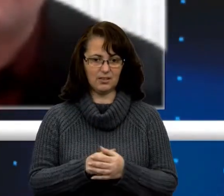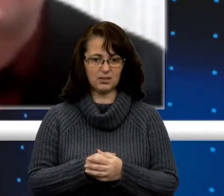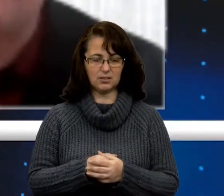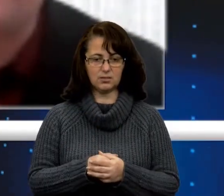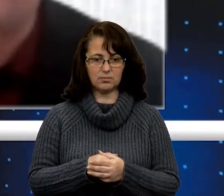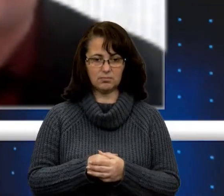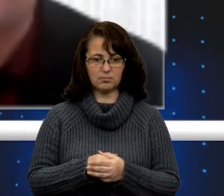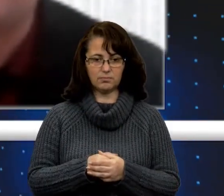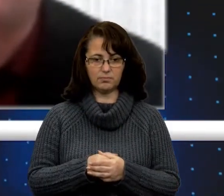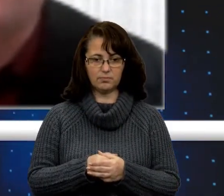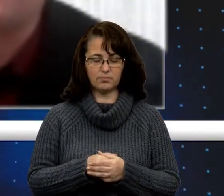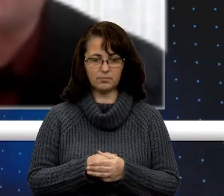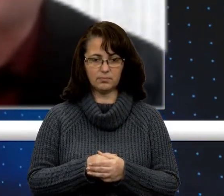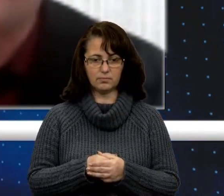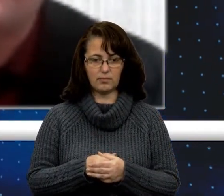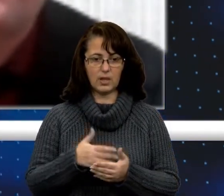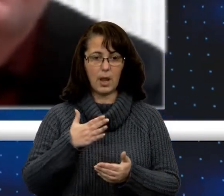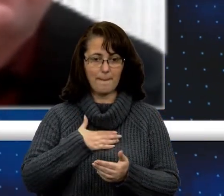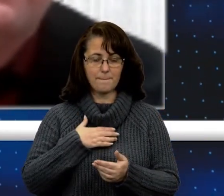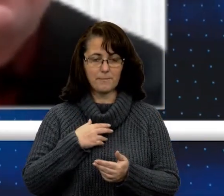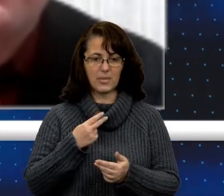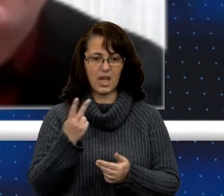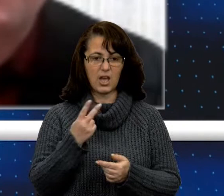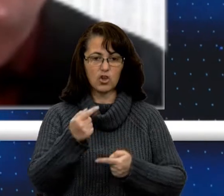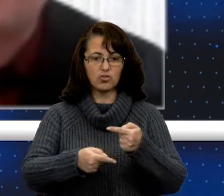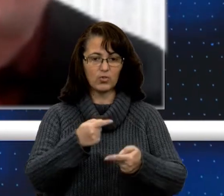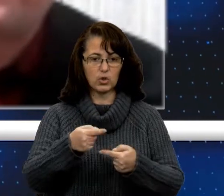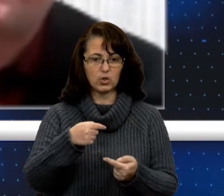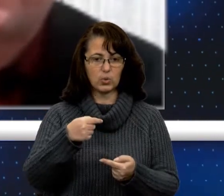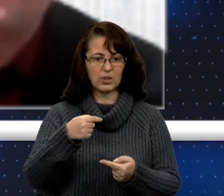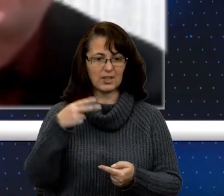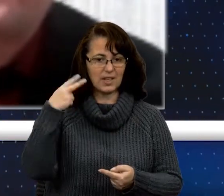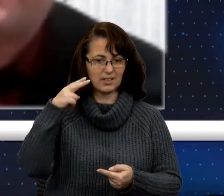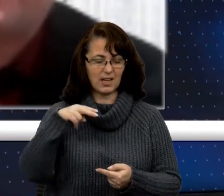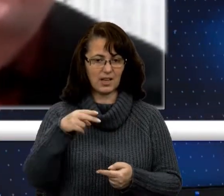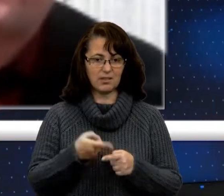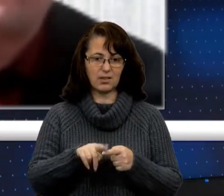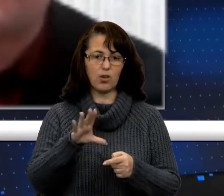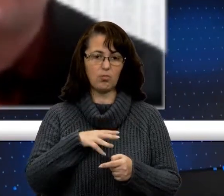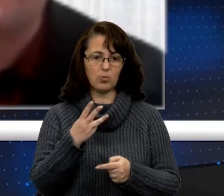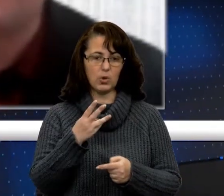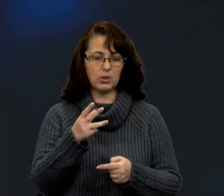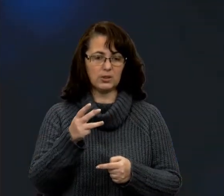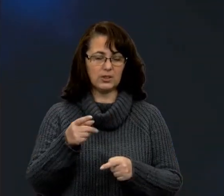Малий мій двоюрідний дядя, якому було три з половиною роки,